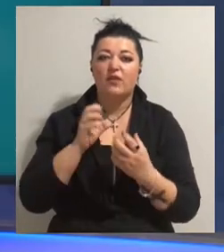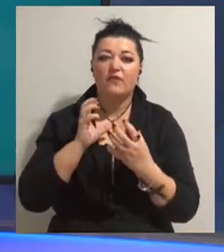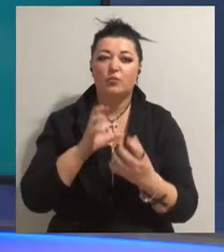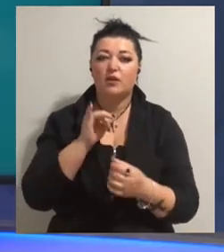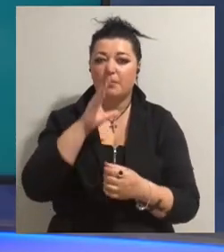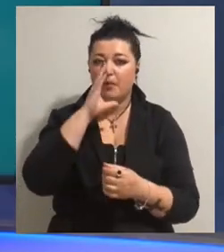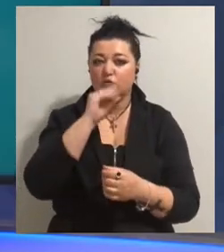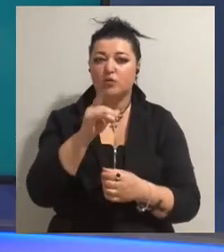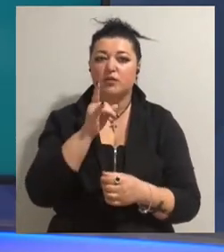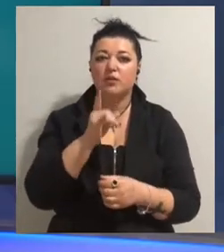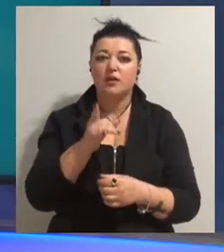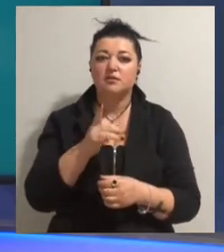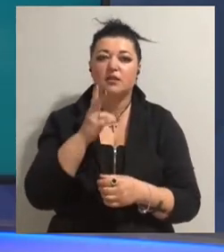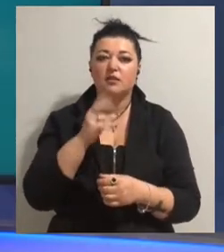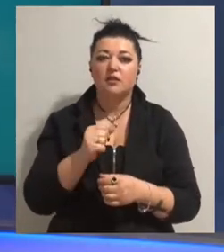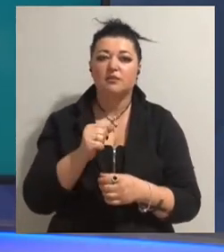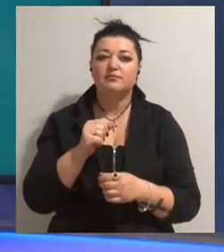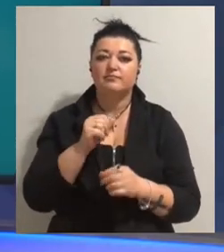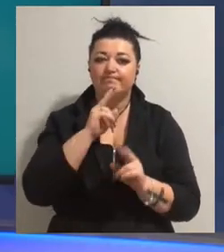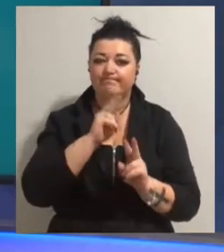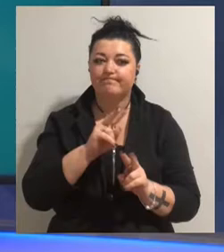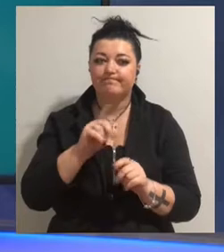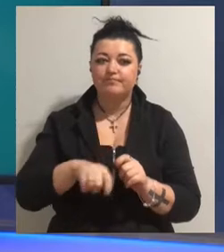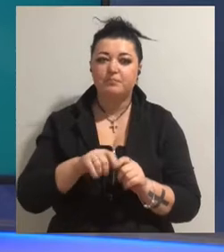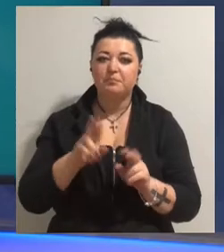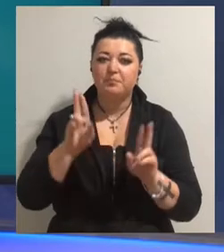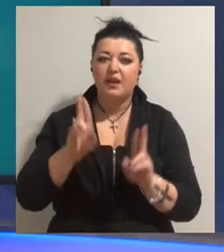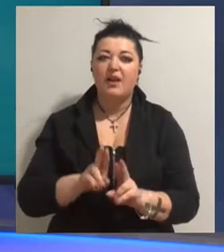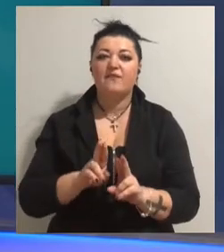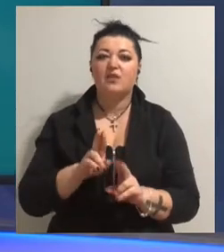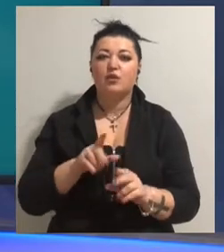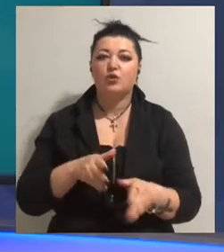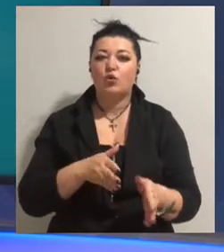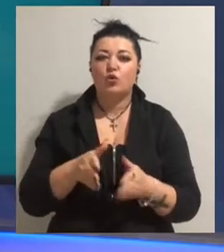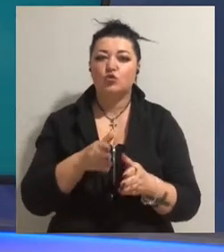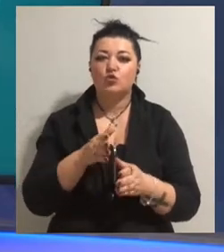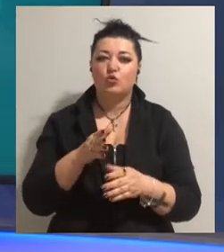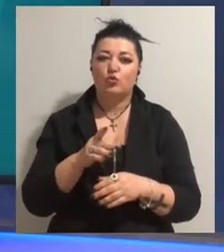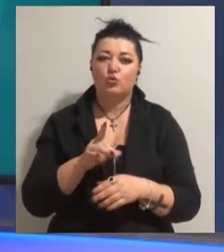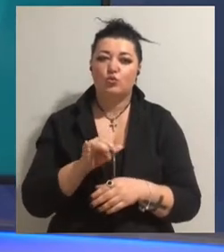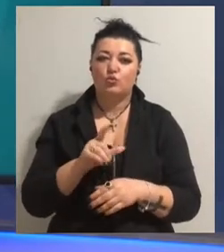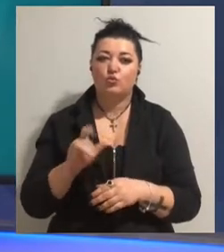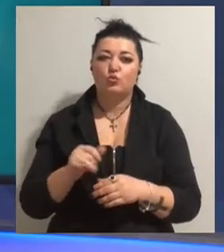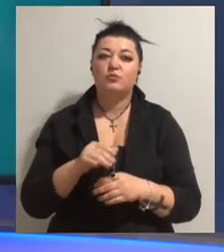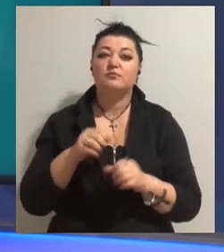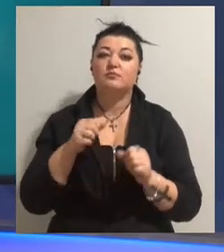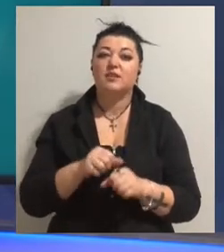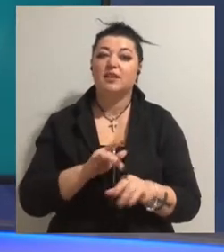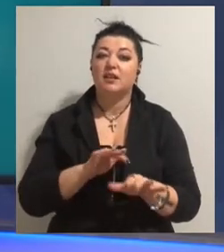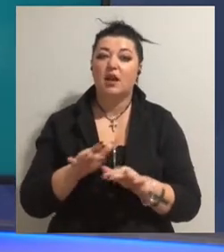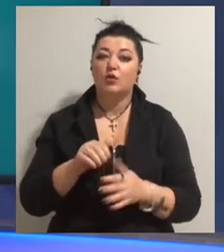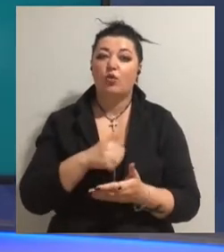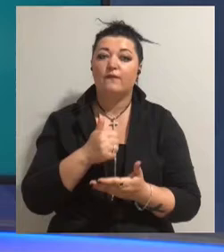дотримання правил дорожнього руху. Про це повідомив начальник управління превентивної діяльності Головного управління